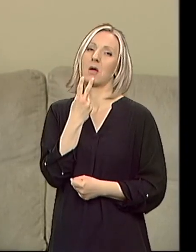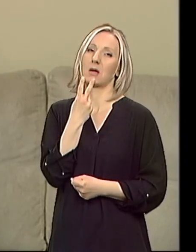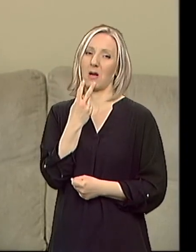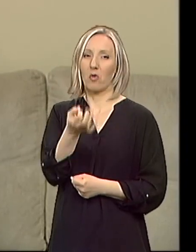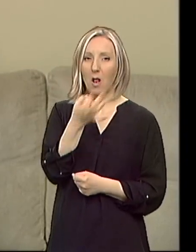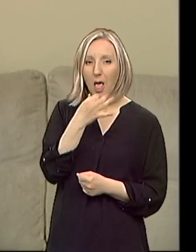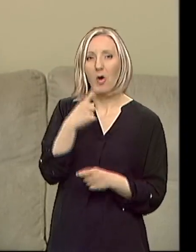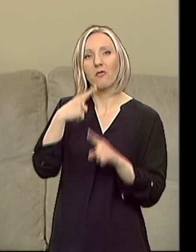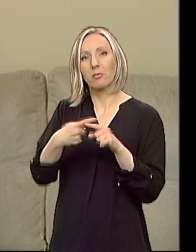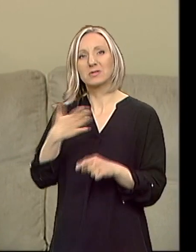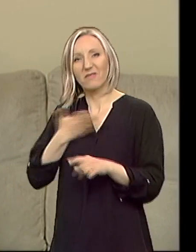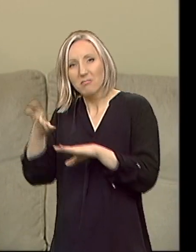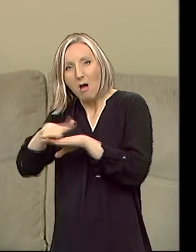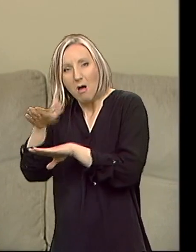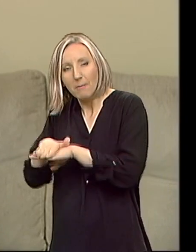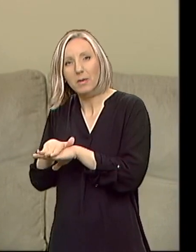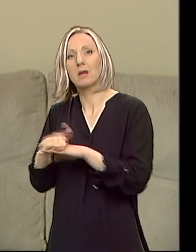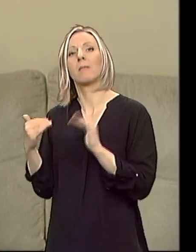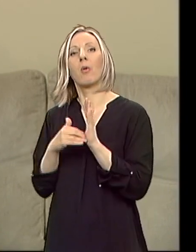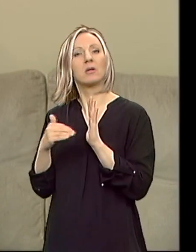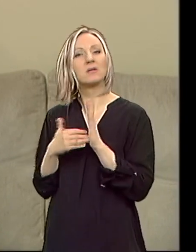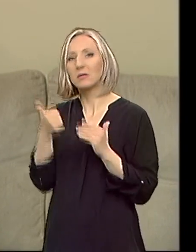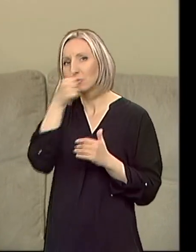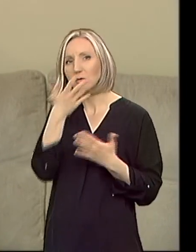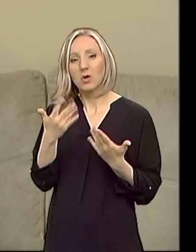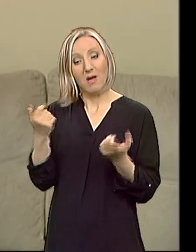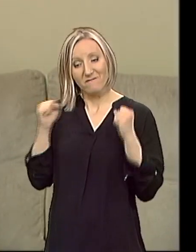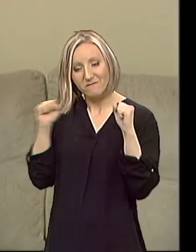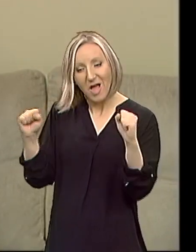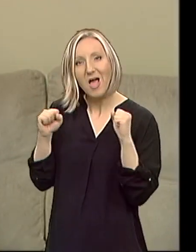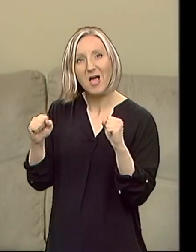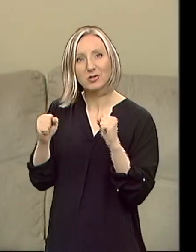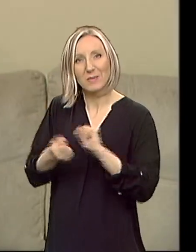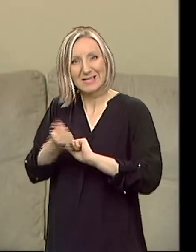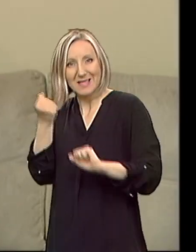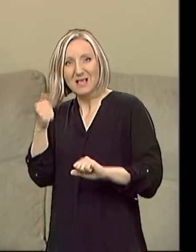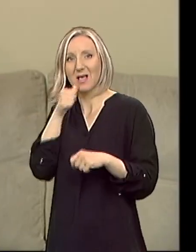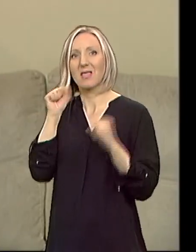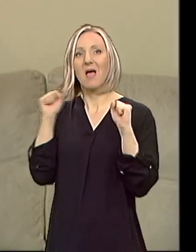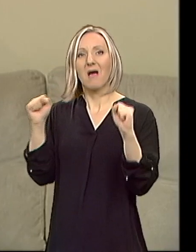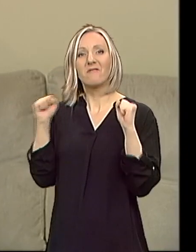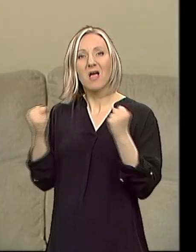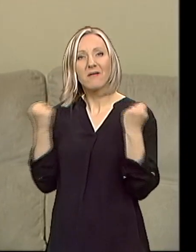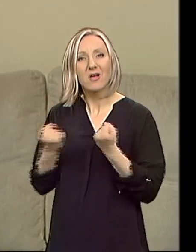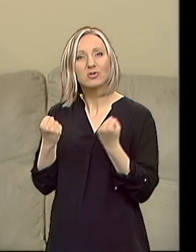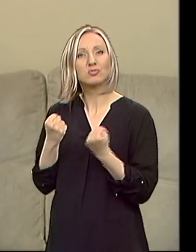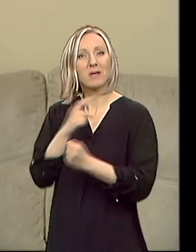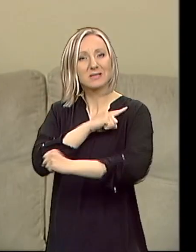lekova i suplemenata potrebne i da radi se vežbi stezanja i vežbe snage do njihovog